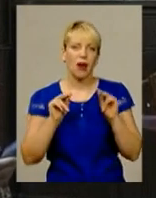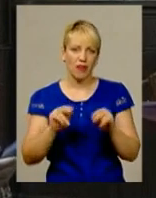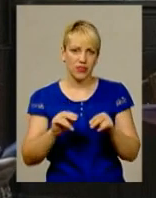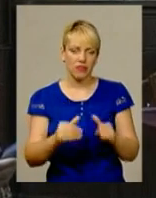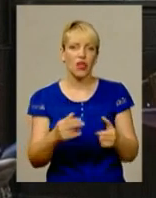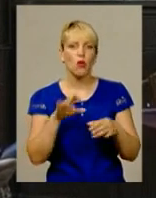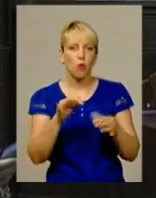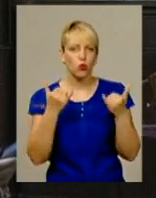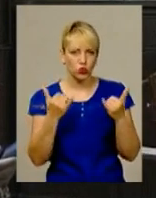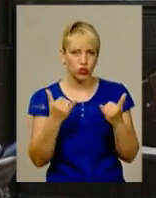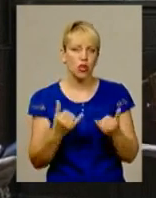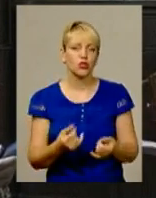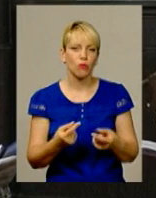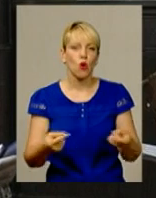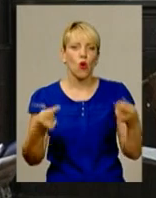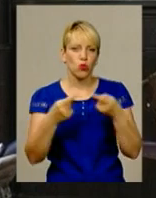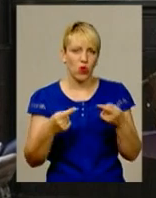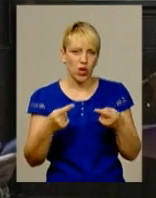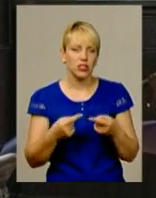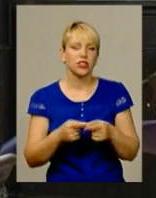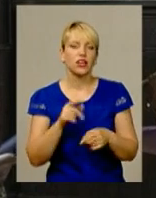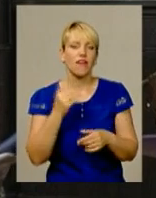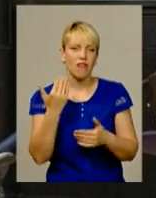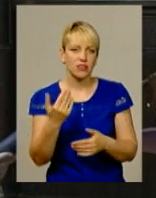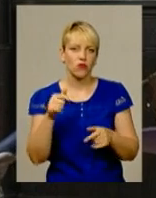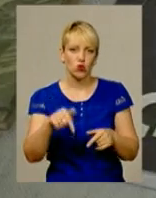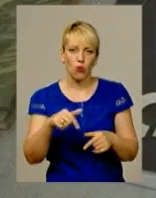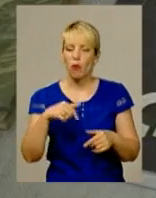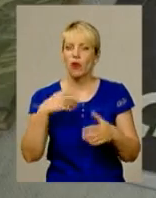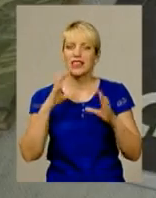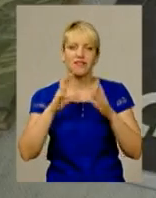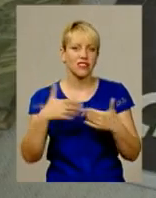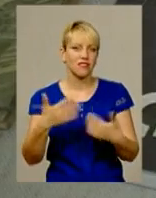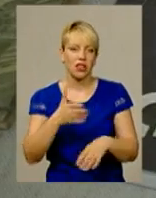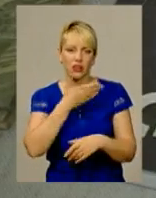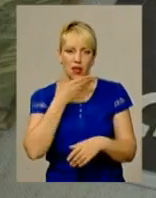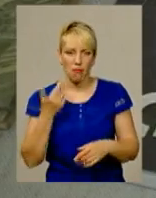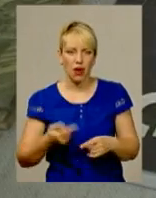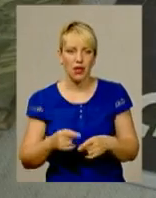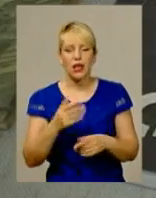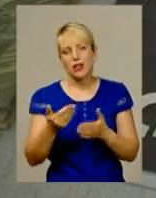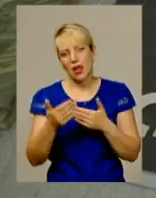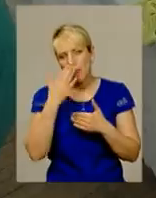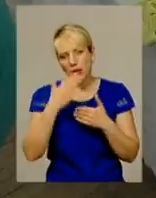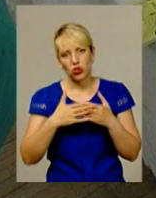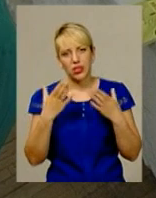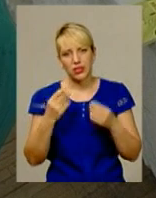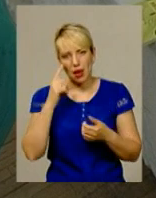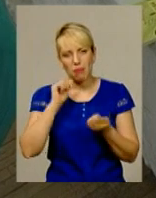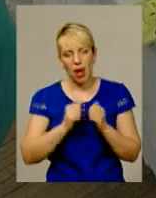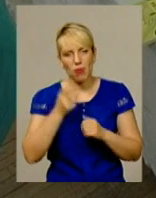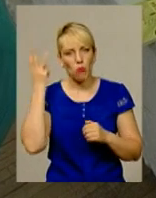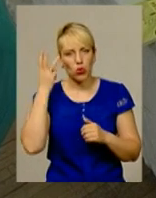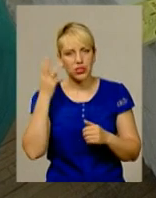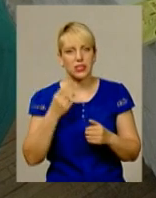-сучасному доречні, хоч вас на цьому світі вже немає. Напередодні Дня пам'яті подільського митця Ніна Шмурикова